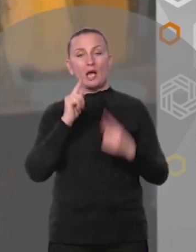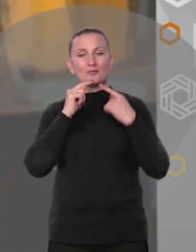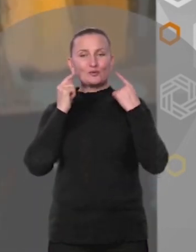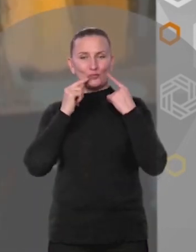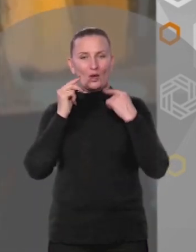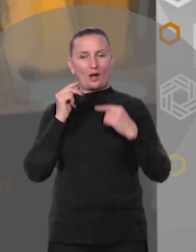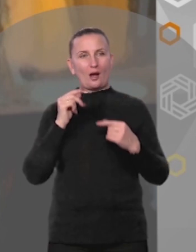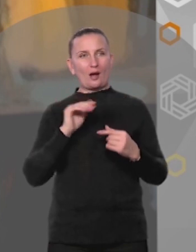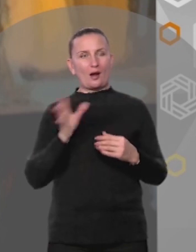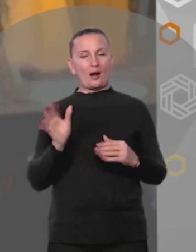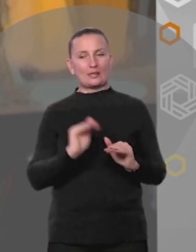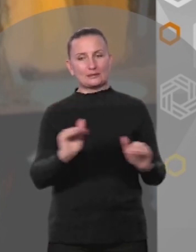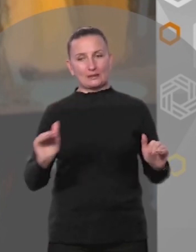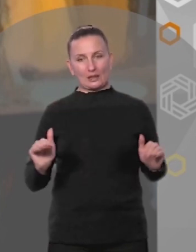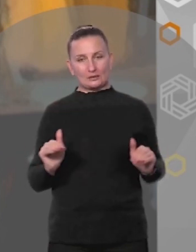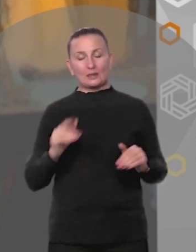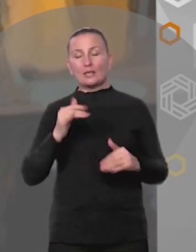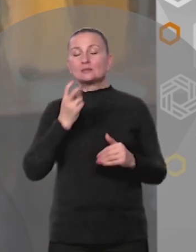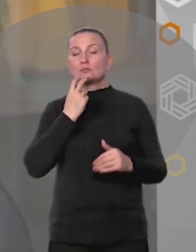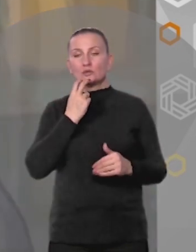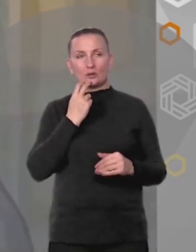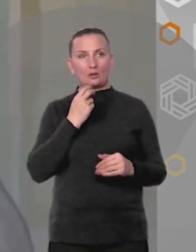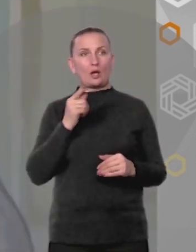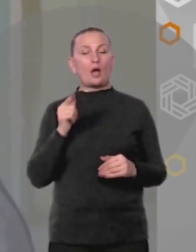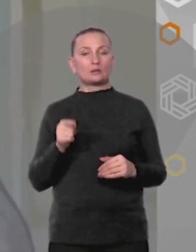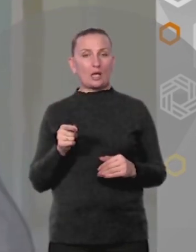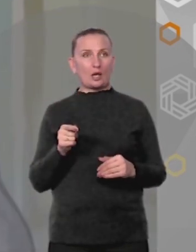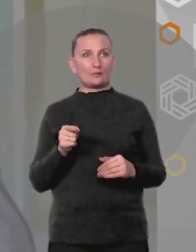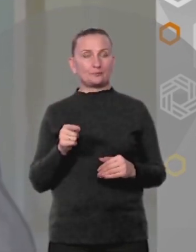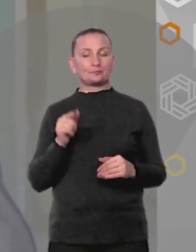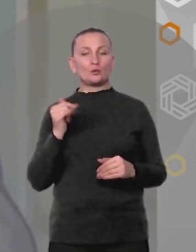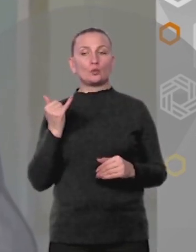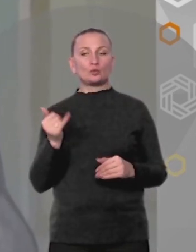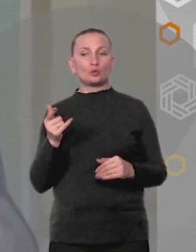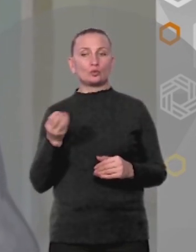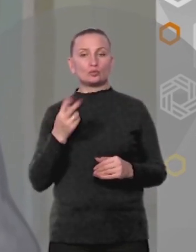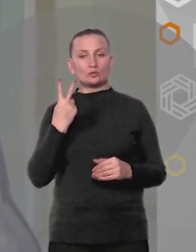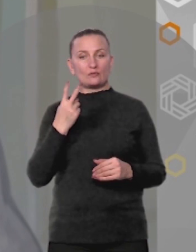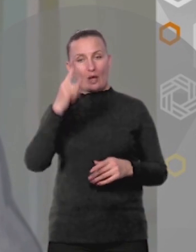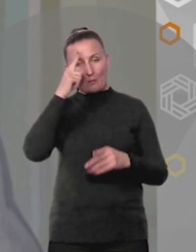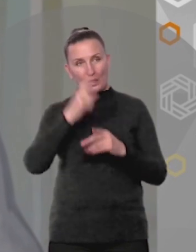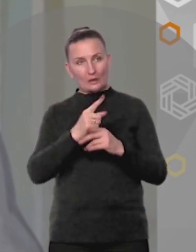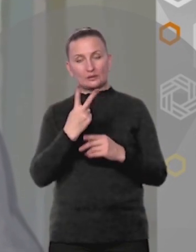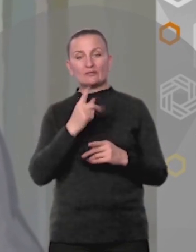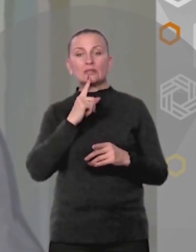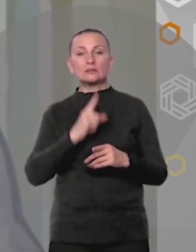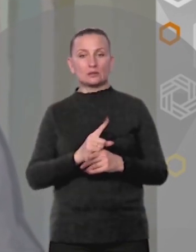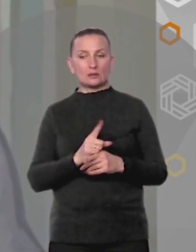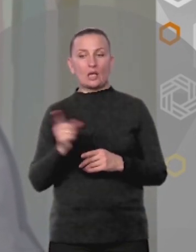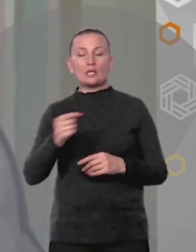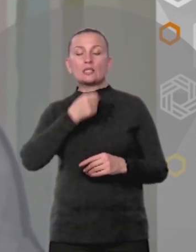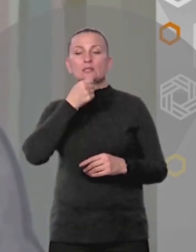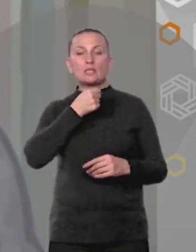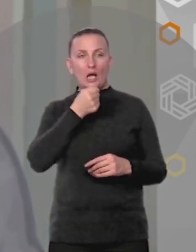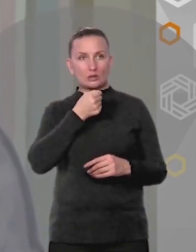заулыбались ученики Она очень смешная Она... У нее еще два брата и две сестры Она